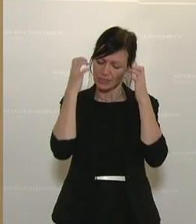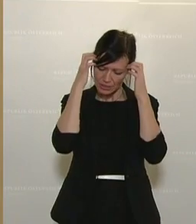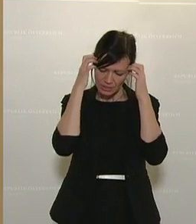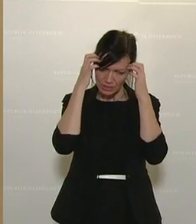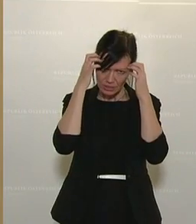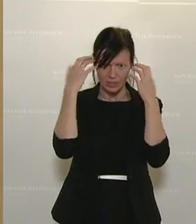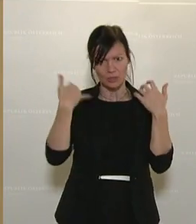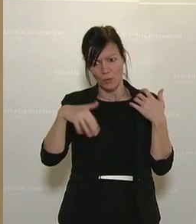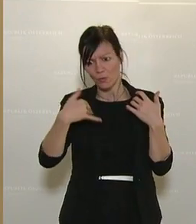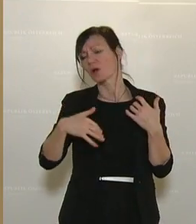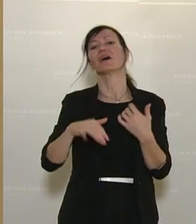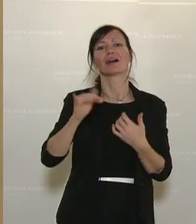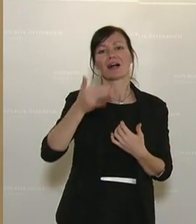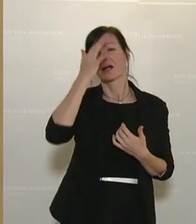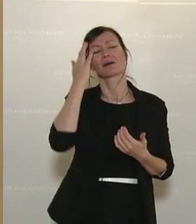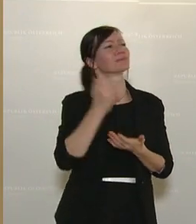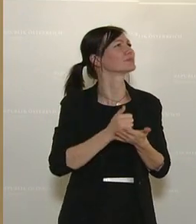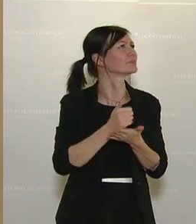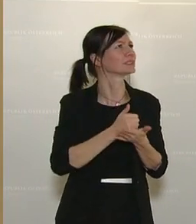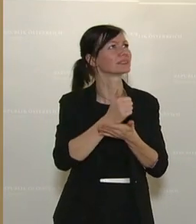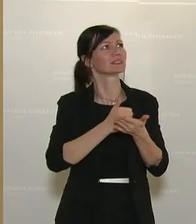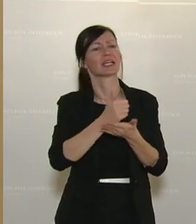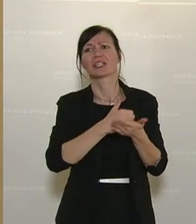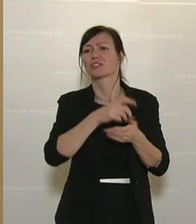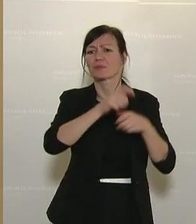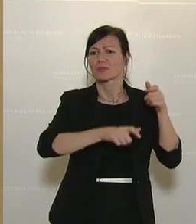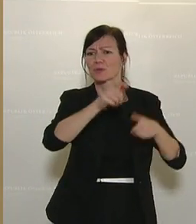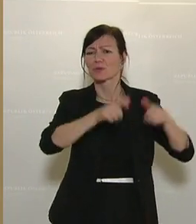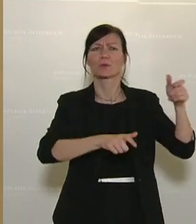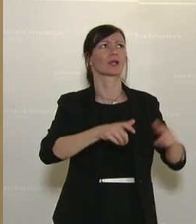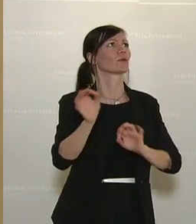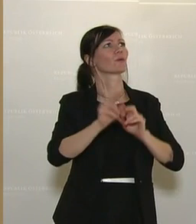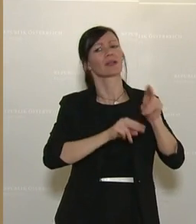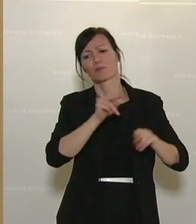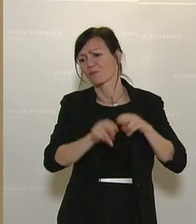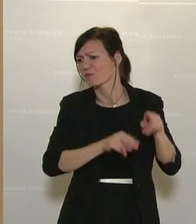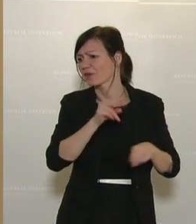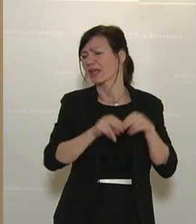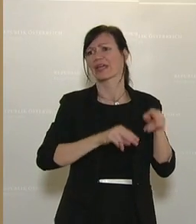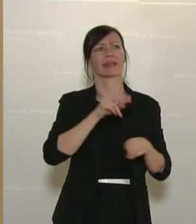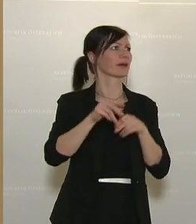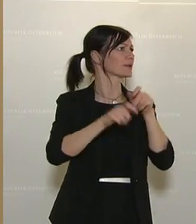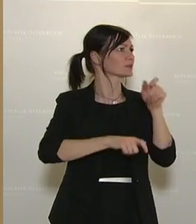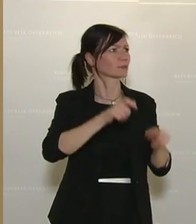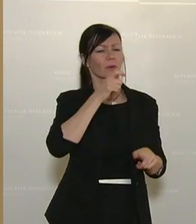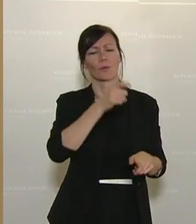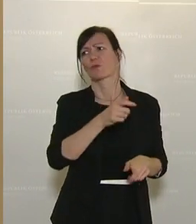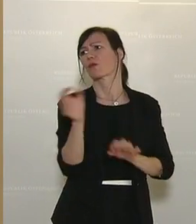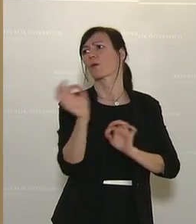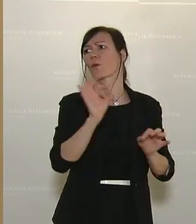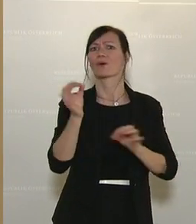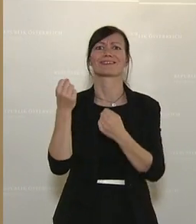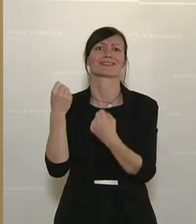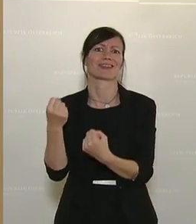es um das medizinische Personal in den Krankenhäusern, da geht es um das Pflegepersonal, da geht es um die Sicherheitskräfte in unserem Land,